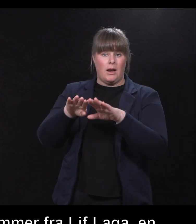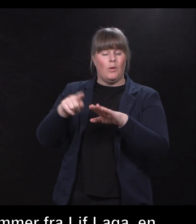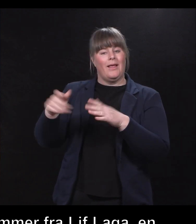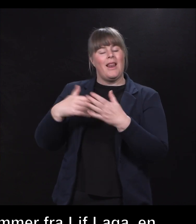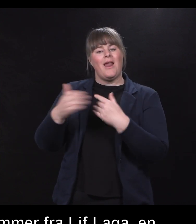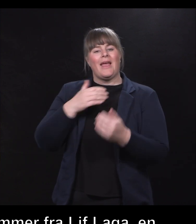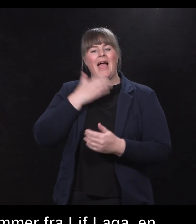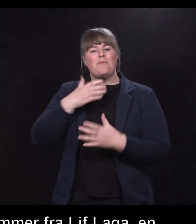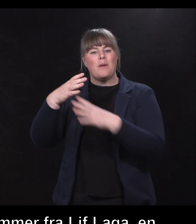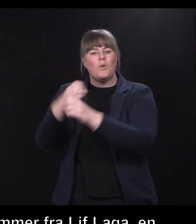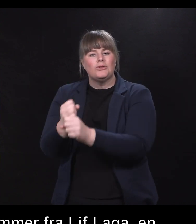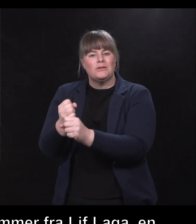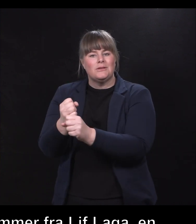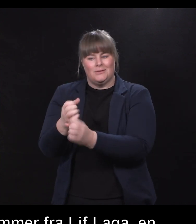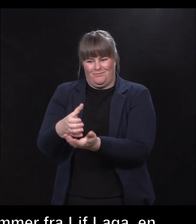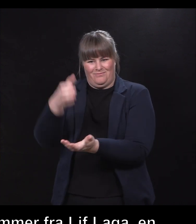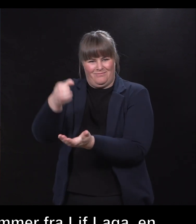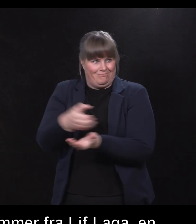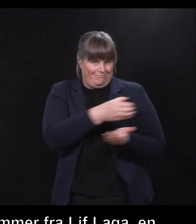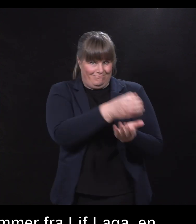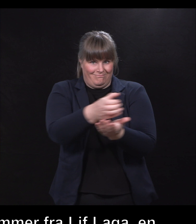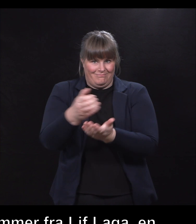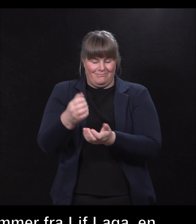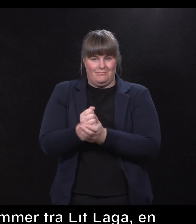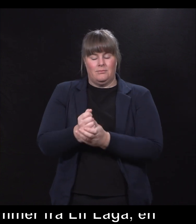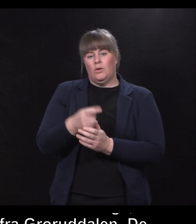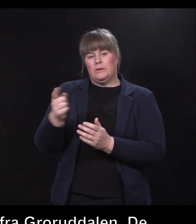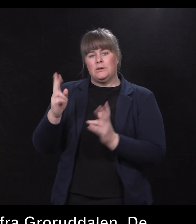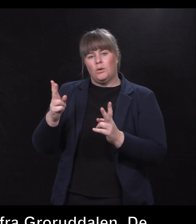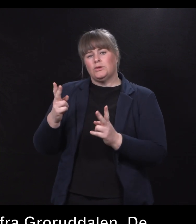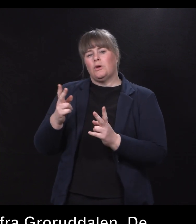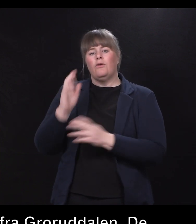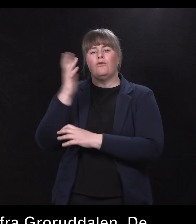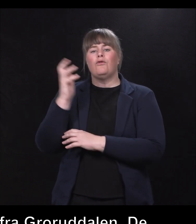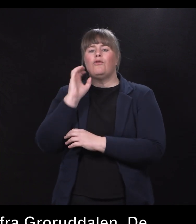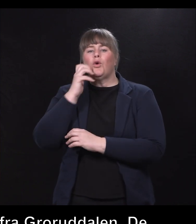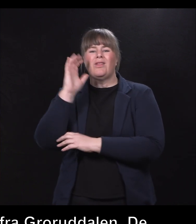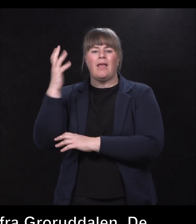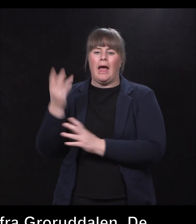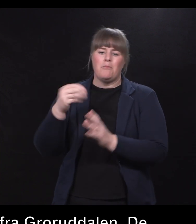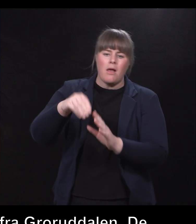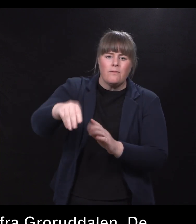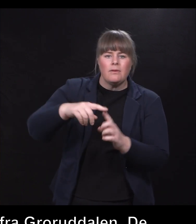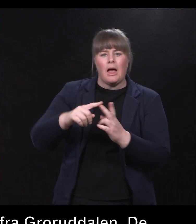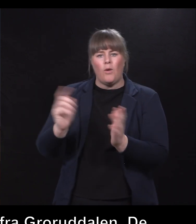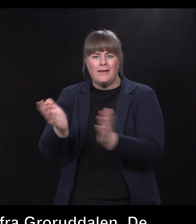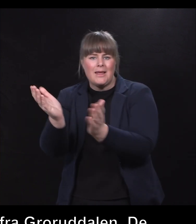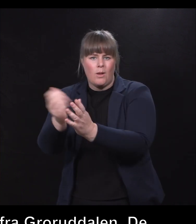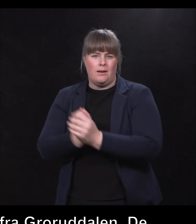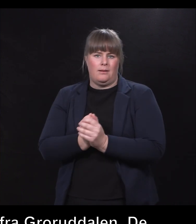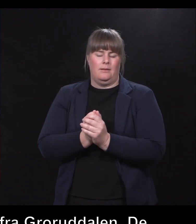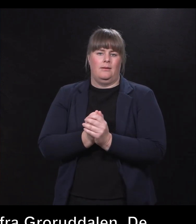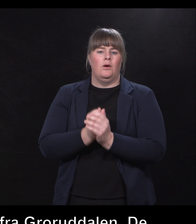delt ut også her. og de planter og vil likeholde frukt her. Og de skal nå fortelle om sitt